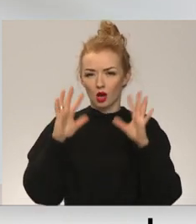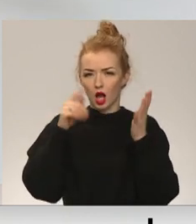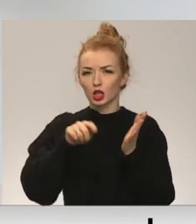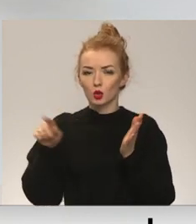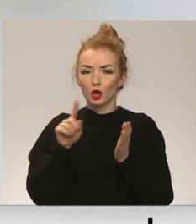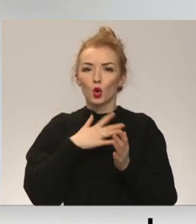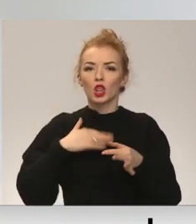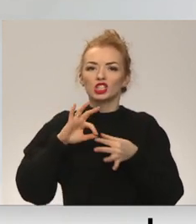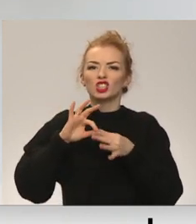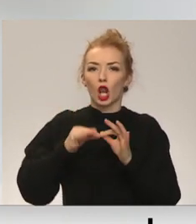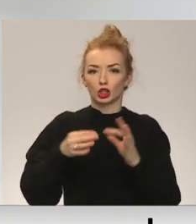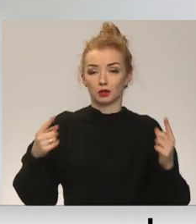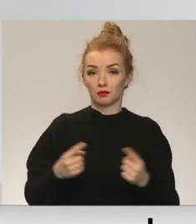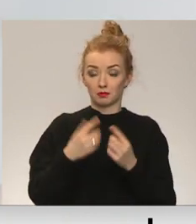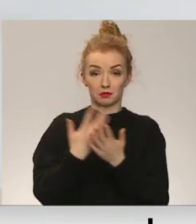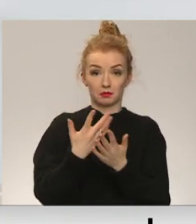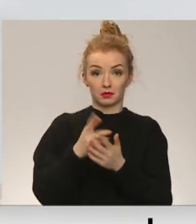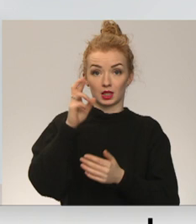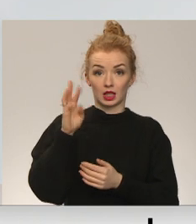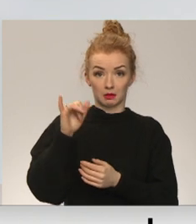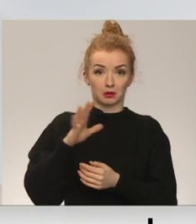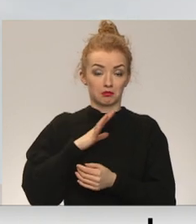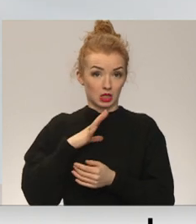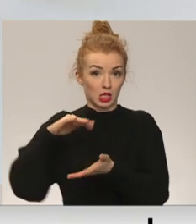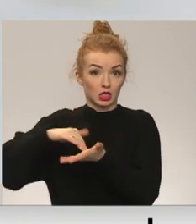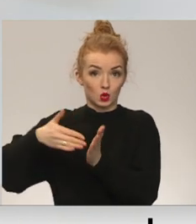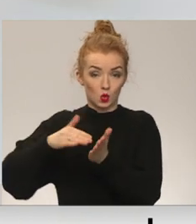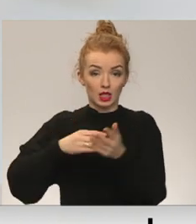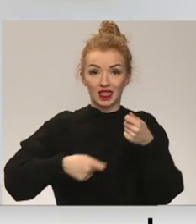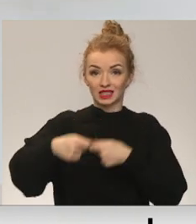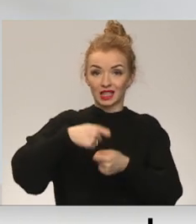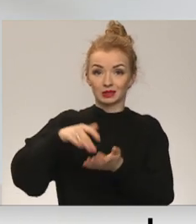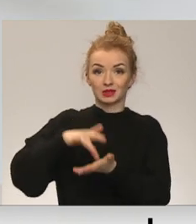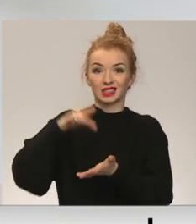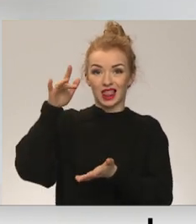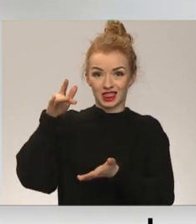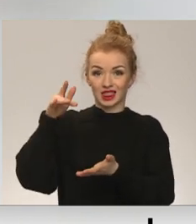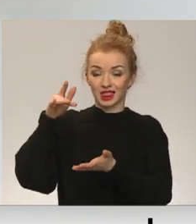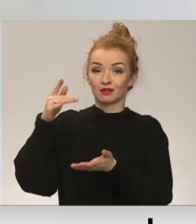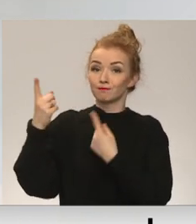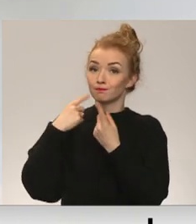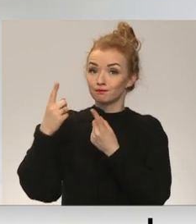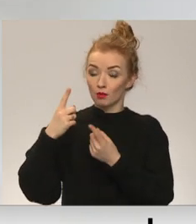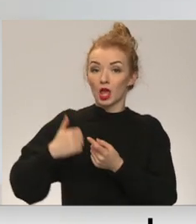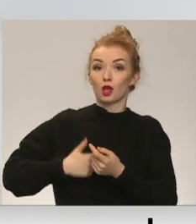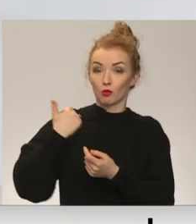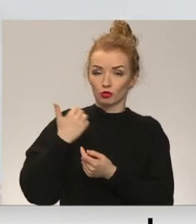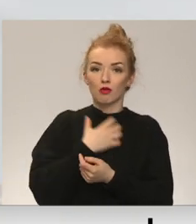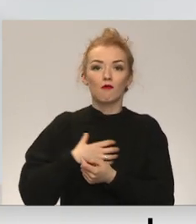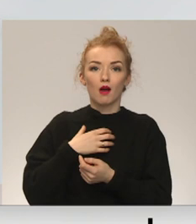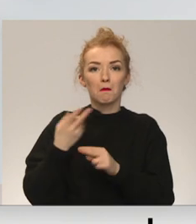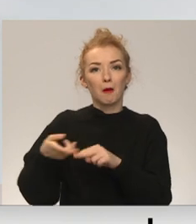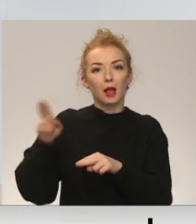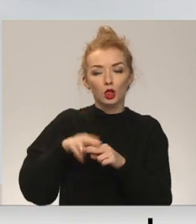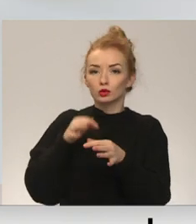pielāgojums. Piemēram, Rīmija ir bijušas situācijas, kad ar Trizniecības centru īpašniekiem ir vajadzīgas papildu diskusijas, lai